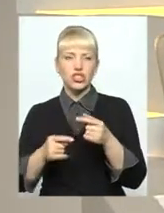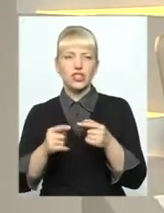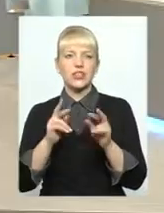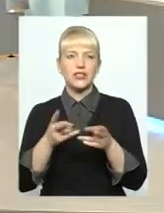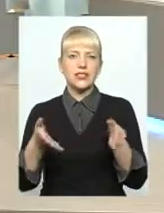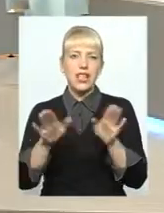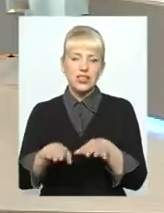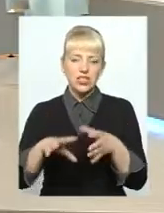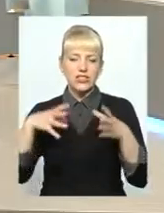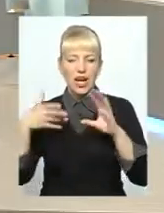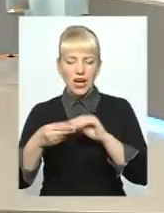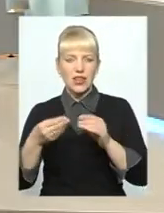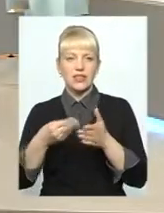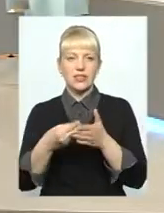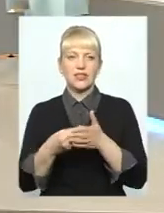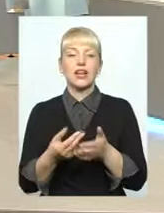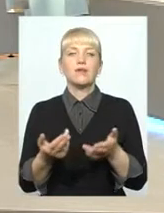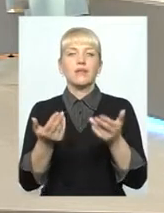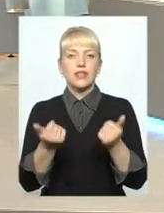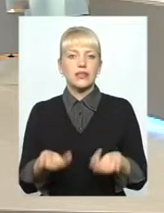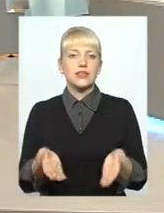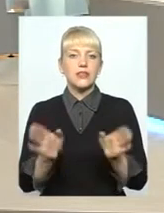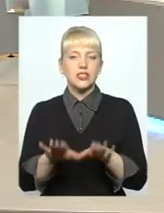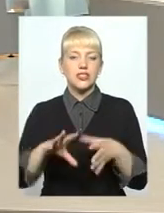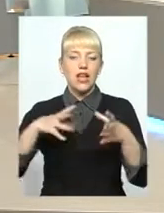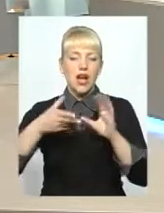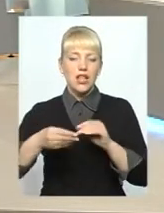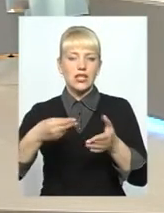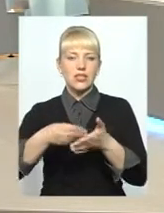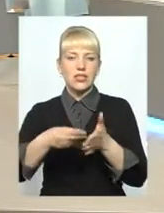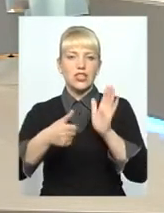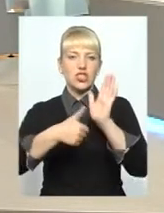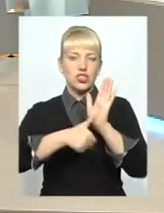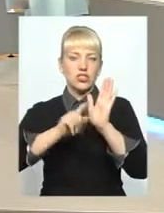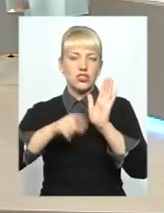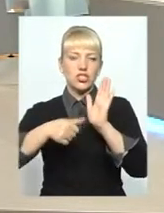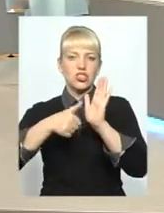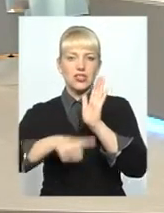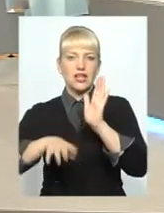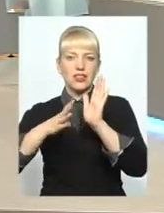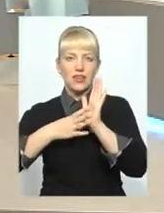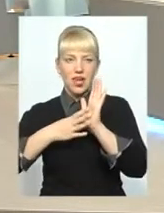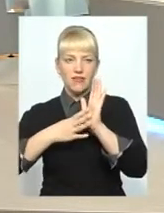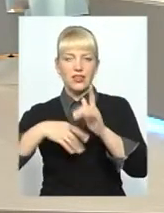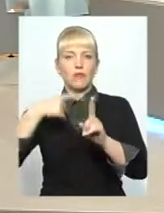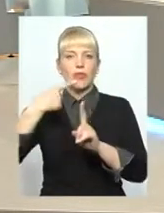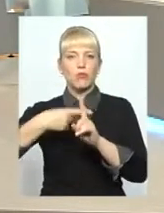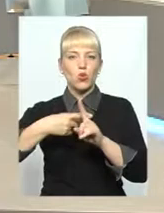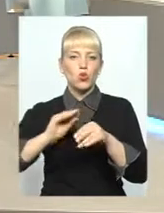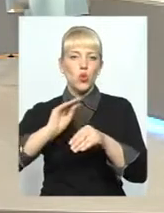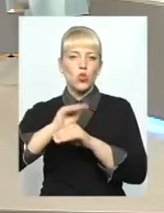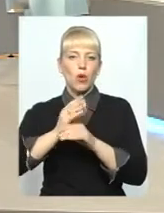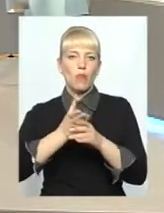споживача це загальна ціна. Так, загальна ціна, тобто 6 гривень 96 копійок за один метр кубічний. Плюс доплата за